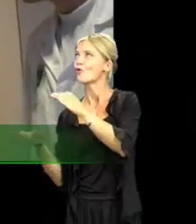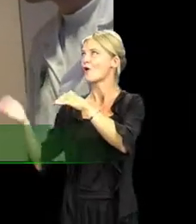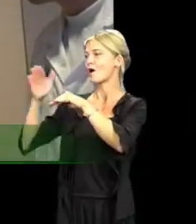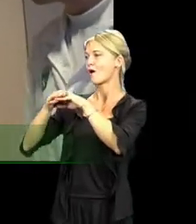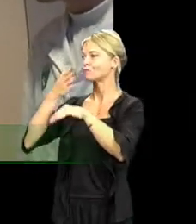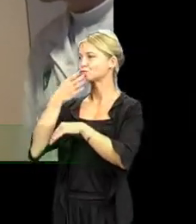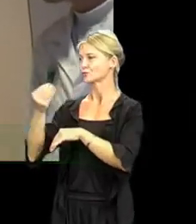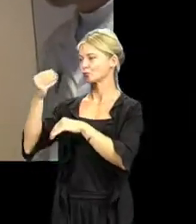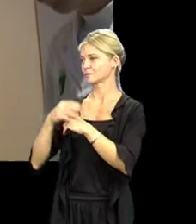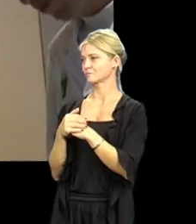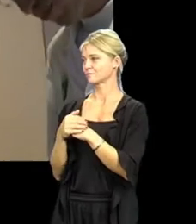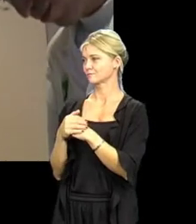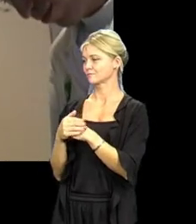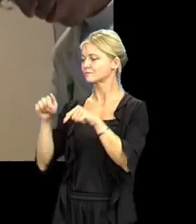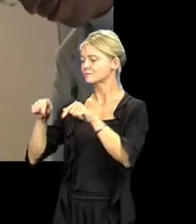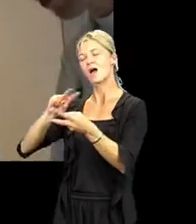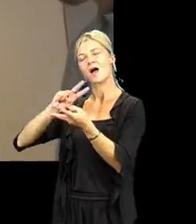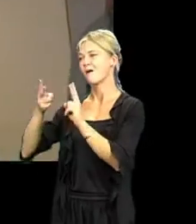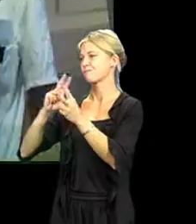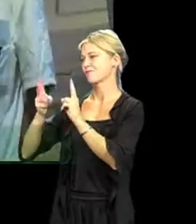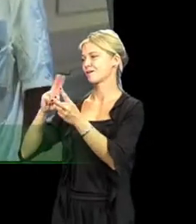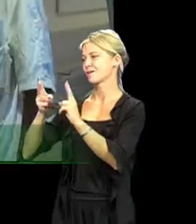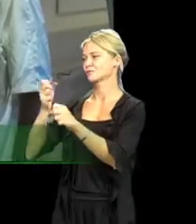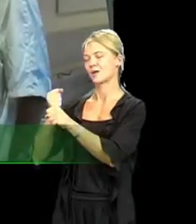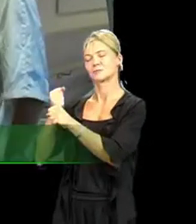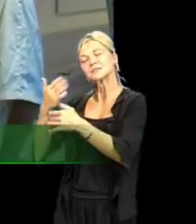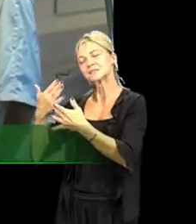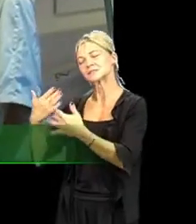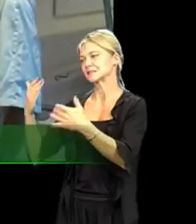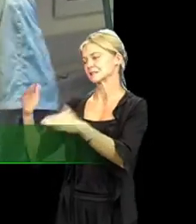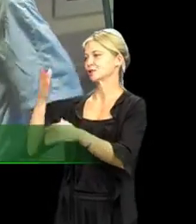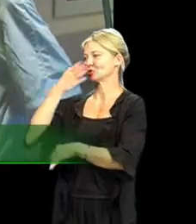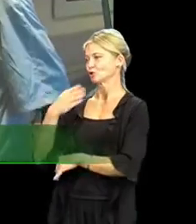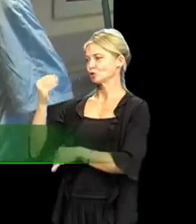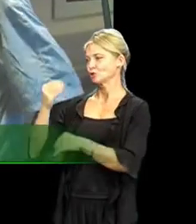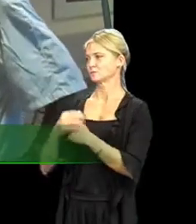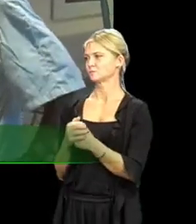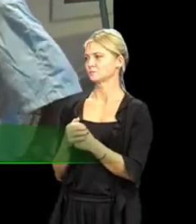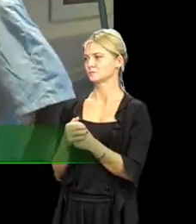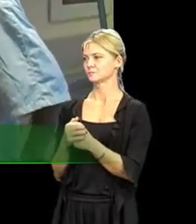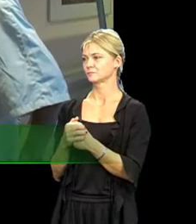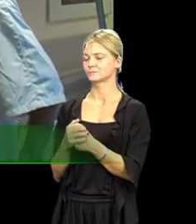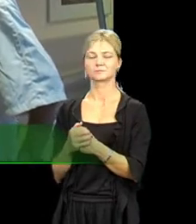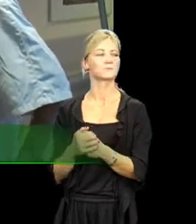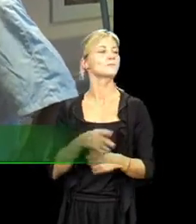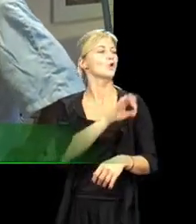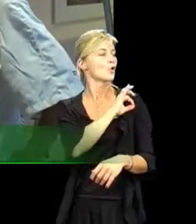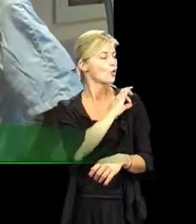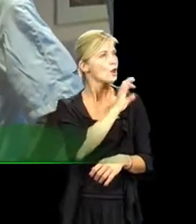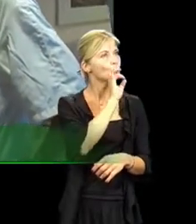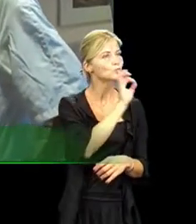so abhängig ist wie hier und hier ist es am schönsten. Ja, wunderbar. Die Kollegen sind gut. Ja, ich meine, ich glaube, die Umfeld ist